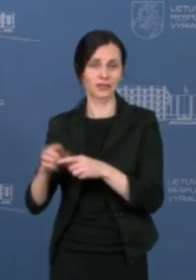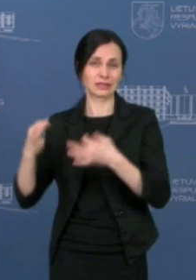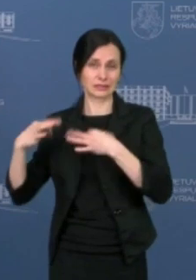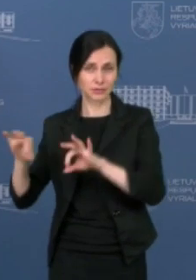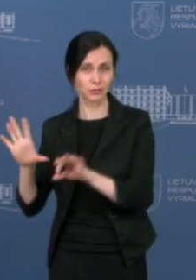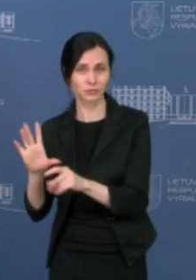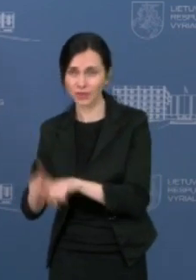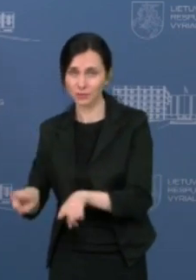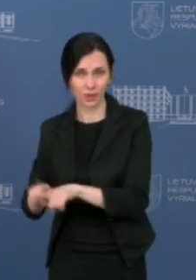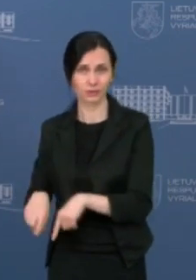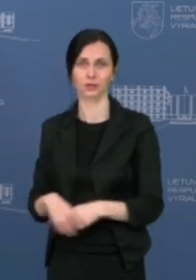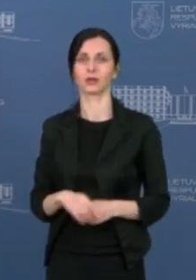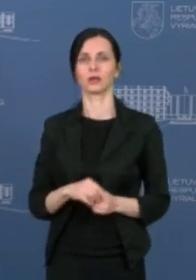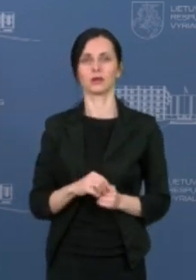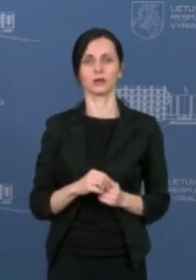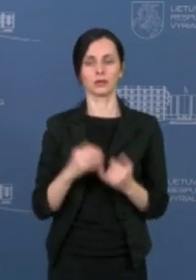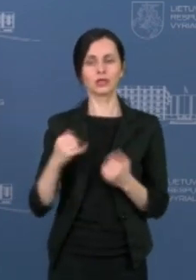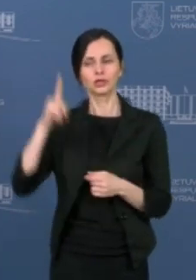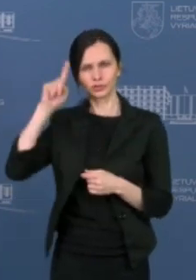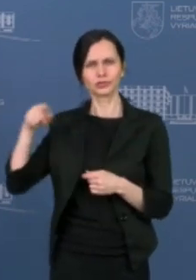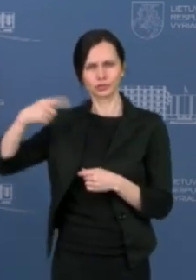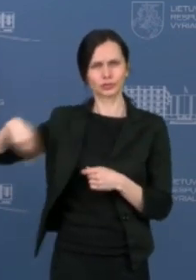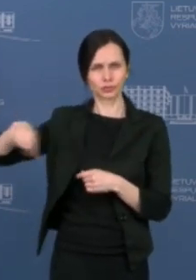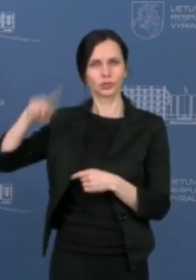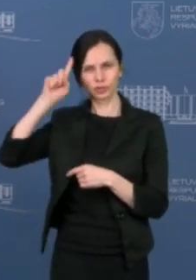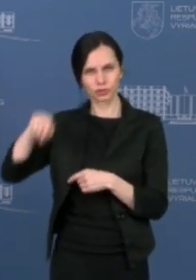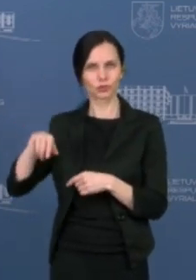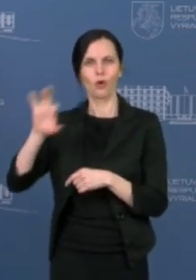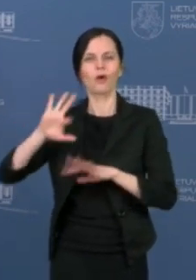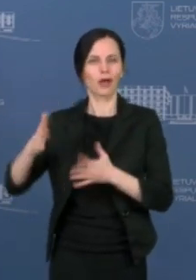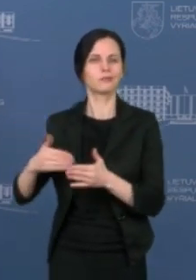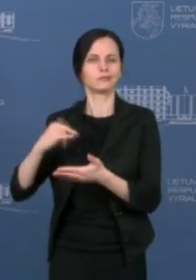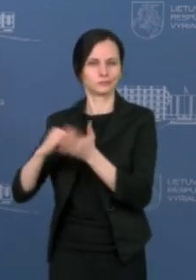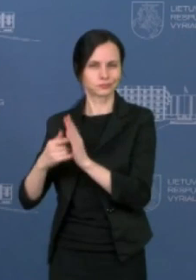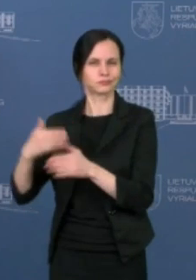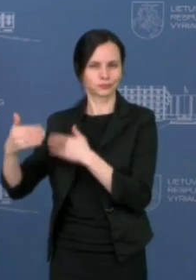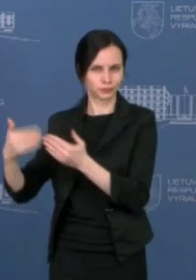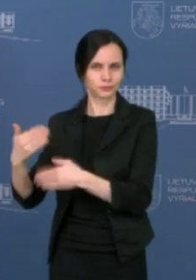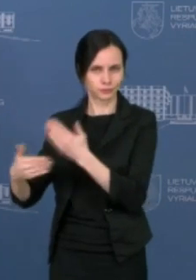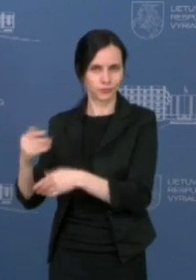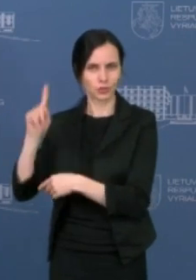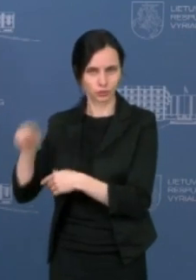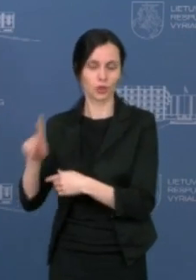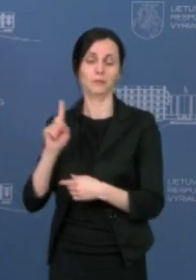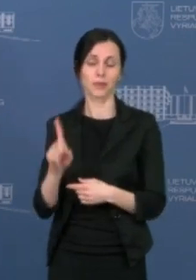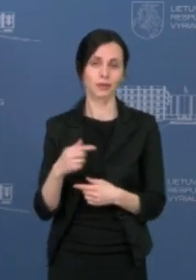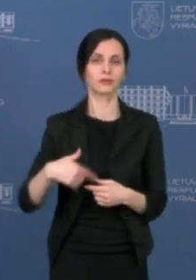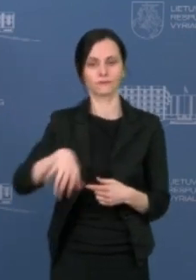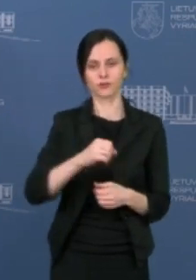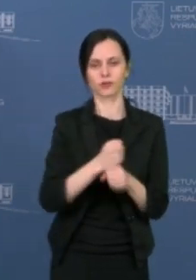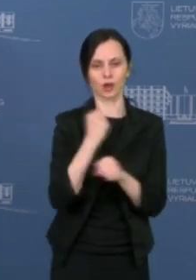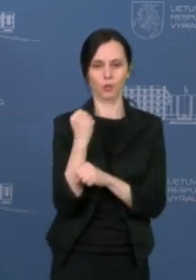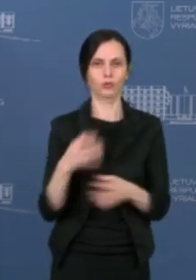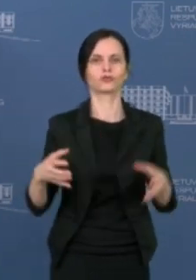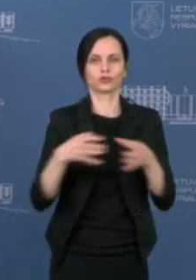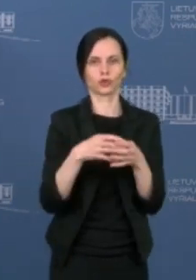tikrai labai puikiai jau yra įvaldė ir žino tas taisyklės. Bet čia veikia visa komanda,